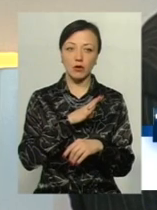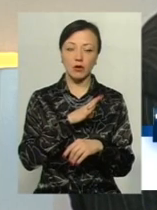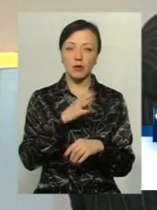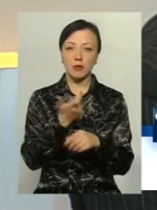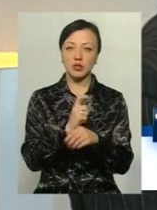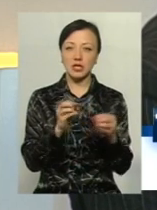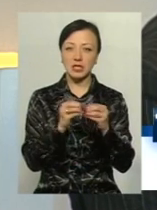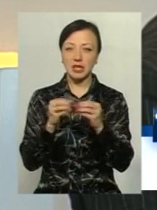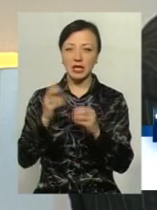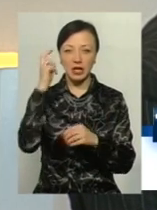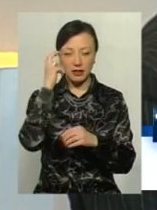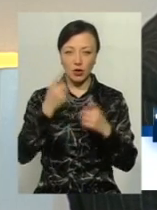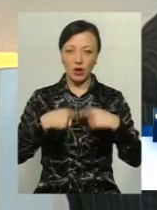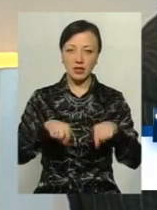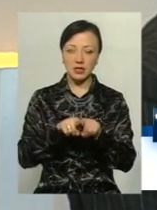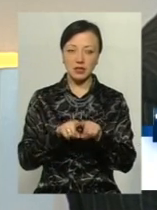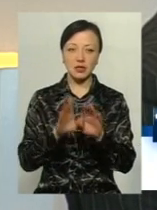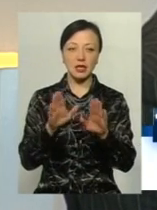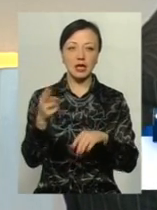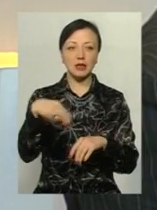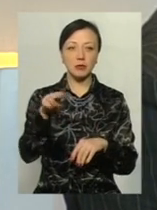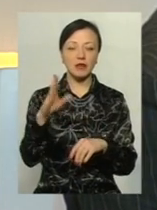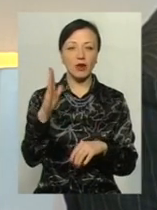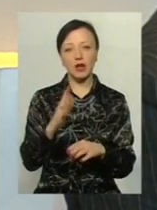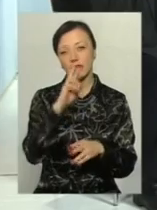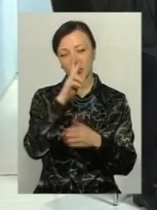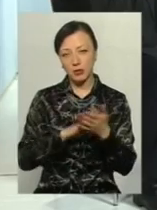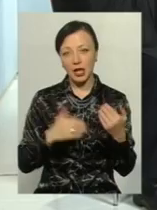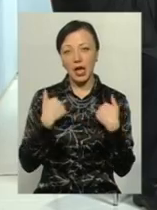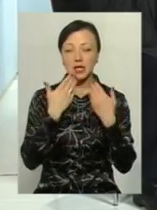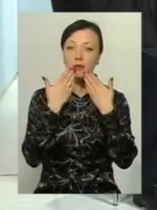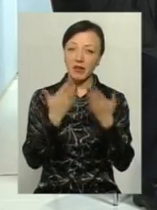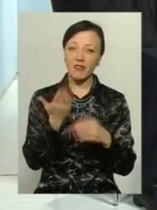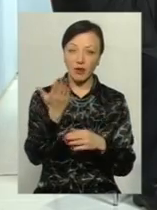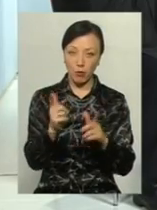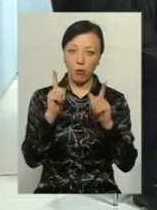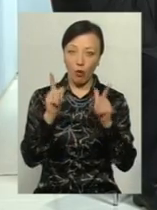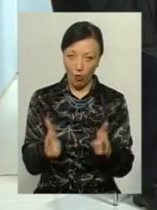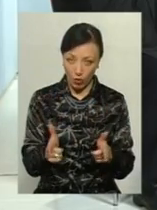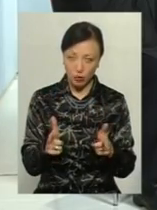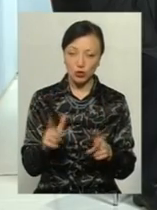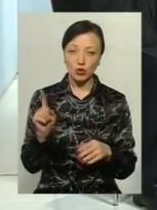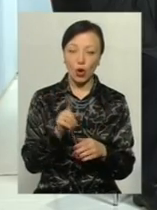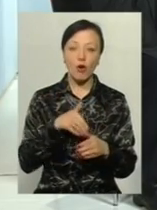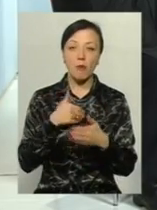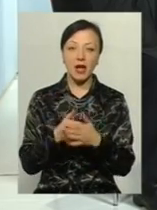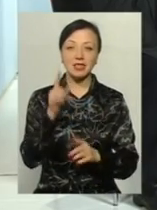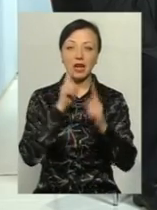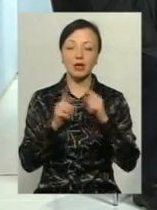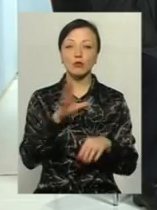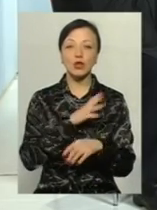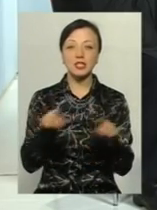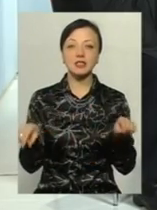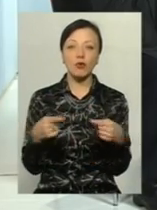потім не розібралося до кінця у них. Дмитрий Володимирович, перепрошую, я запитую, ви погоджуєтеся з тим, що громадські ради були